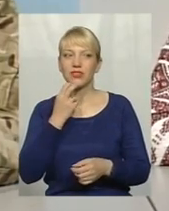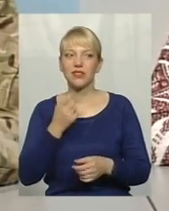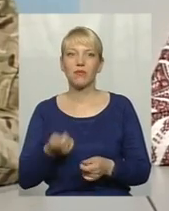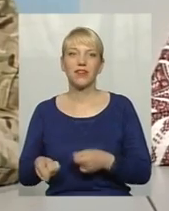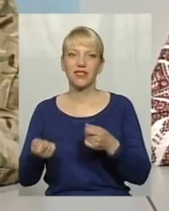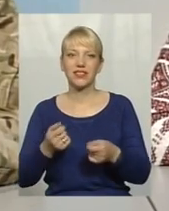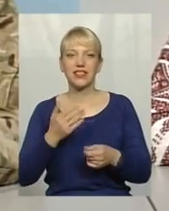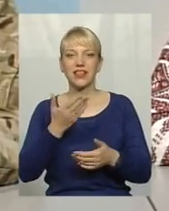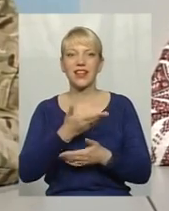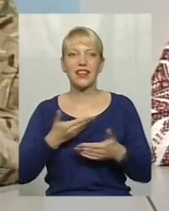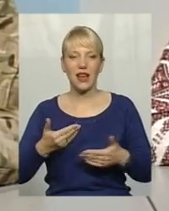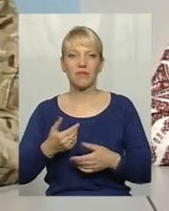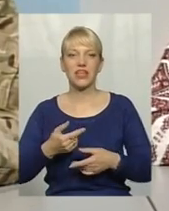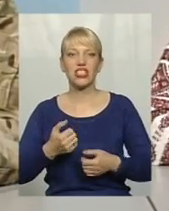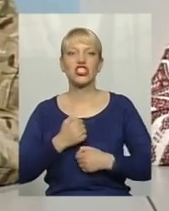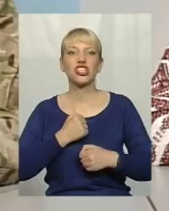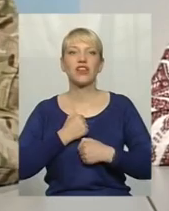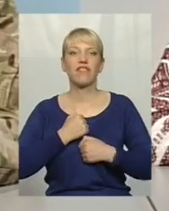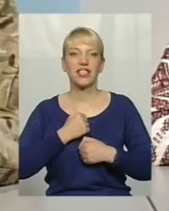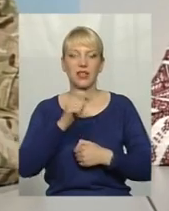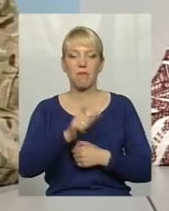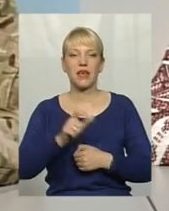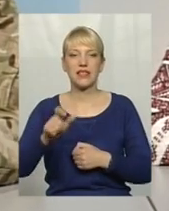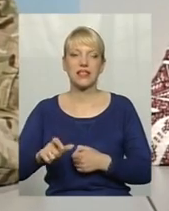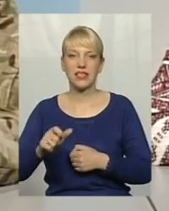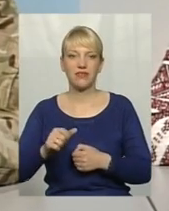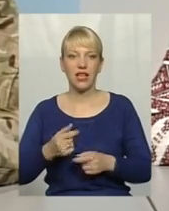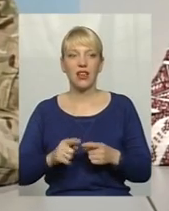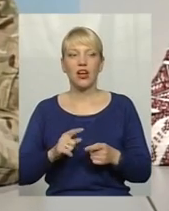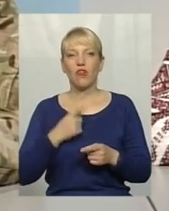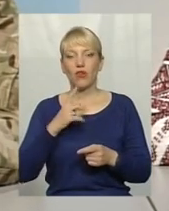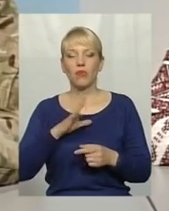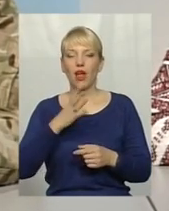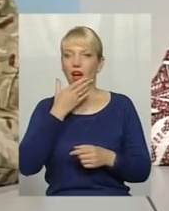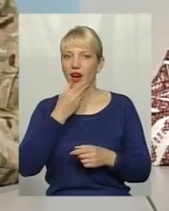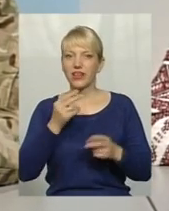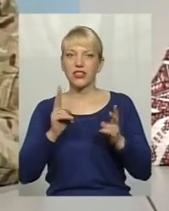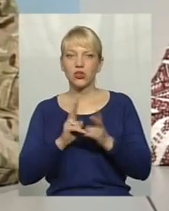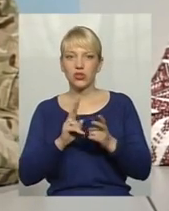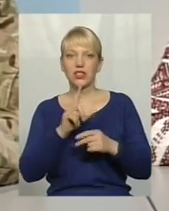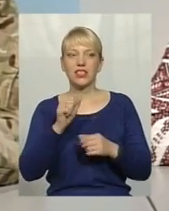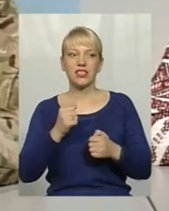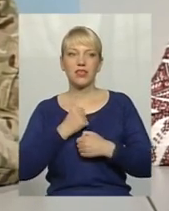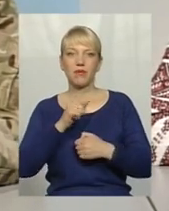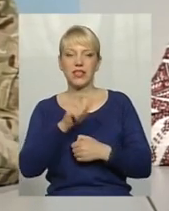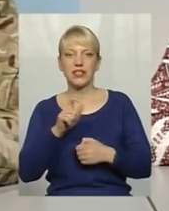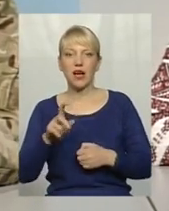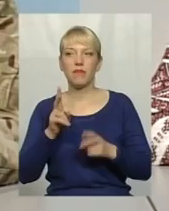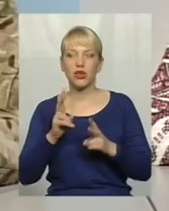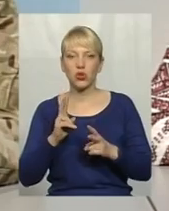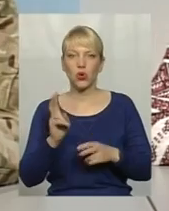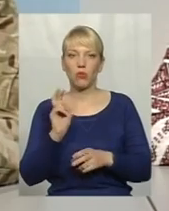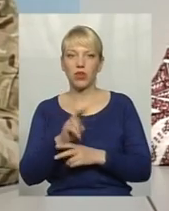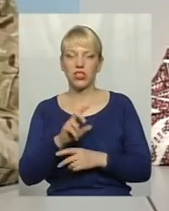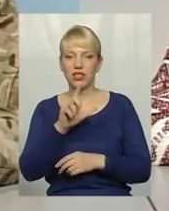бійців. І дійсно, зробили зустріч, дуже гарна, тепла зустріч була з нашими бійцями, які прийшли